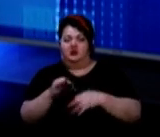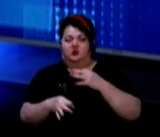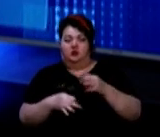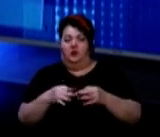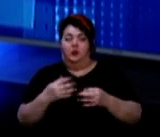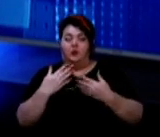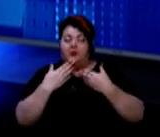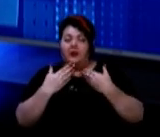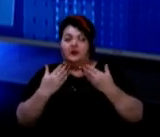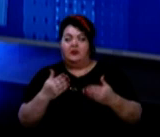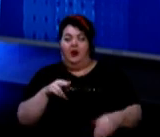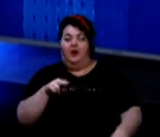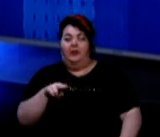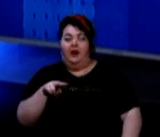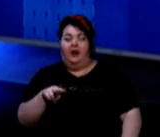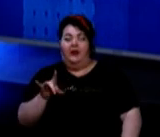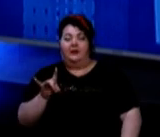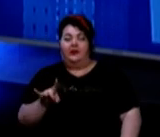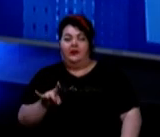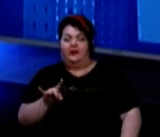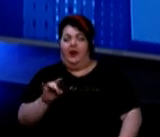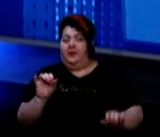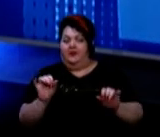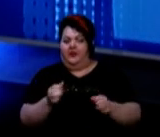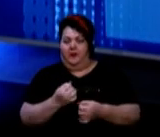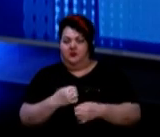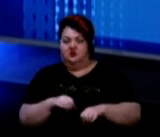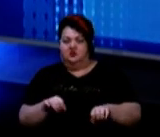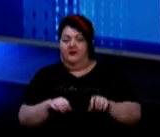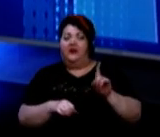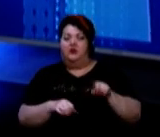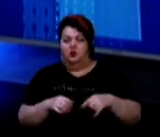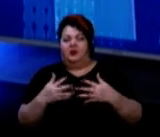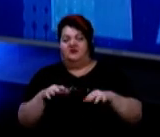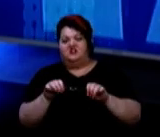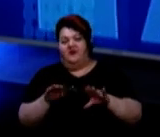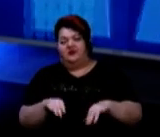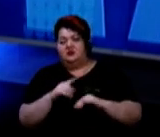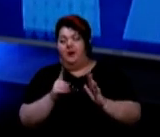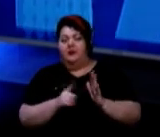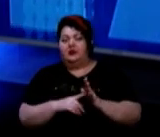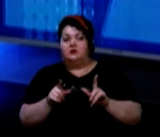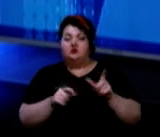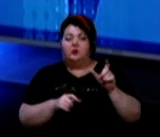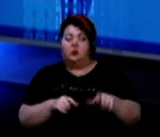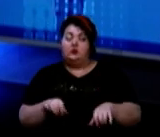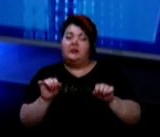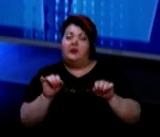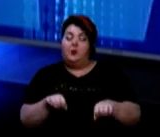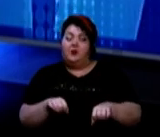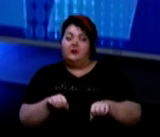зверненні ПЛР-діагностика неможлива. Тобто, тоді вже вирішується питання для того, щоб людина могла